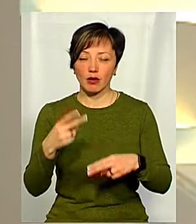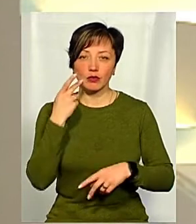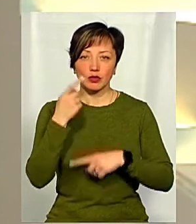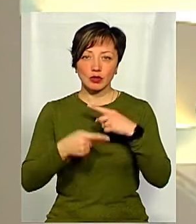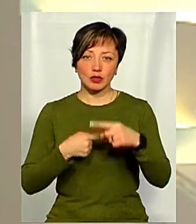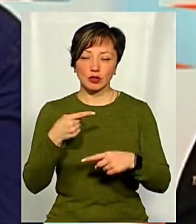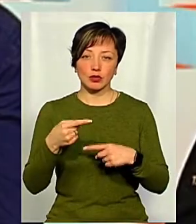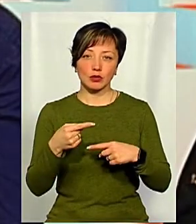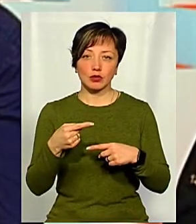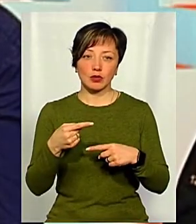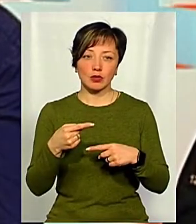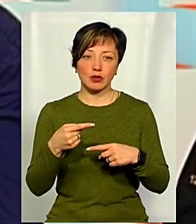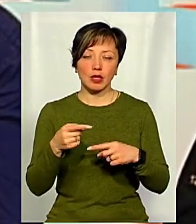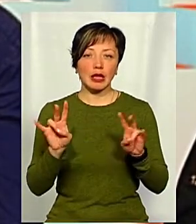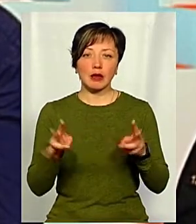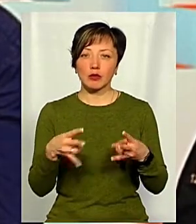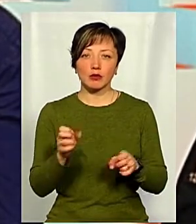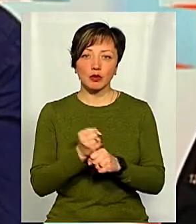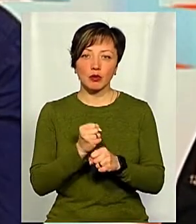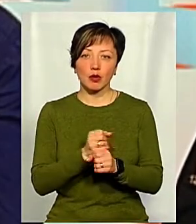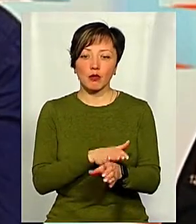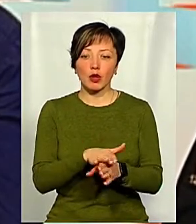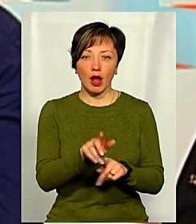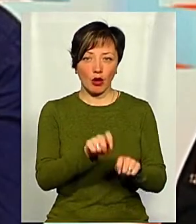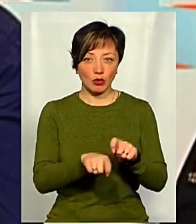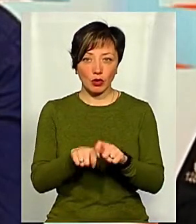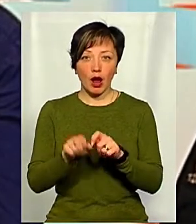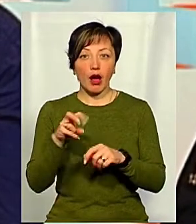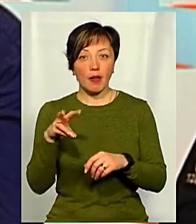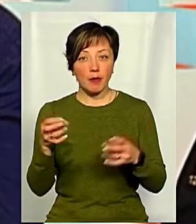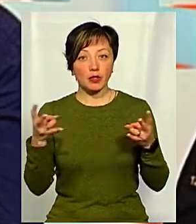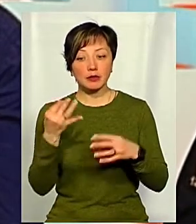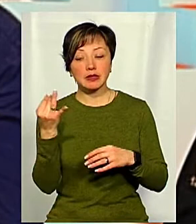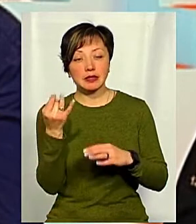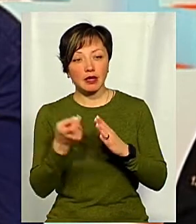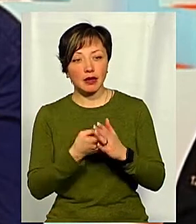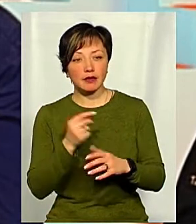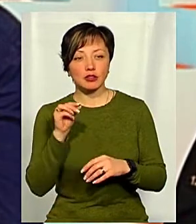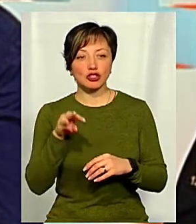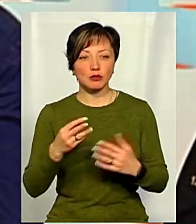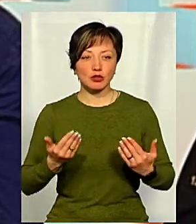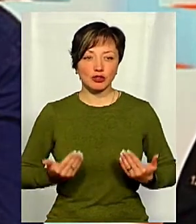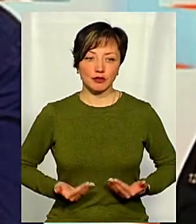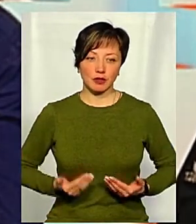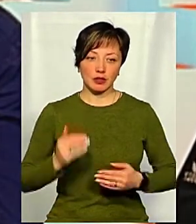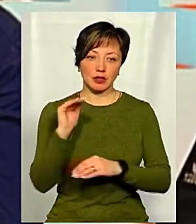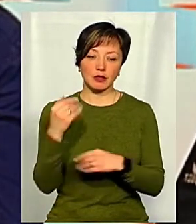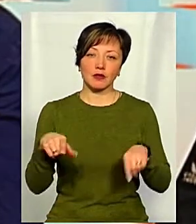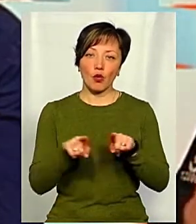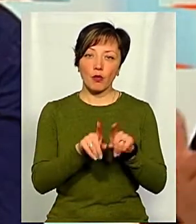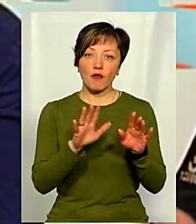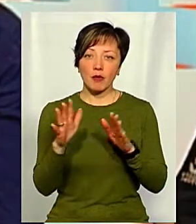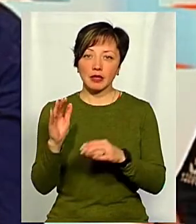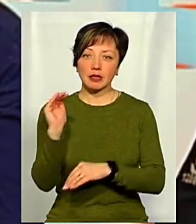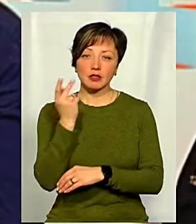не потрібно робити тотальний контроль, але потрібно цікавитися, чим живе дитина. В такому